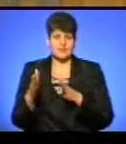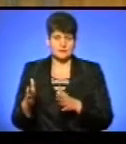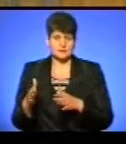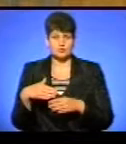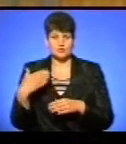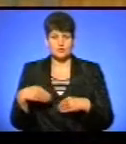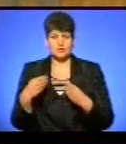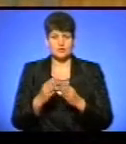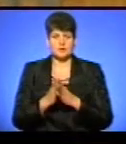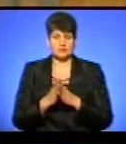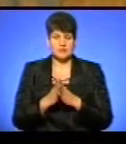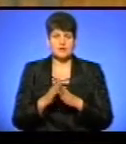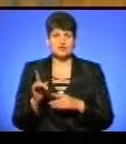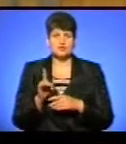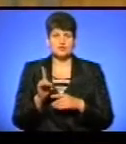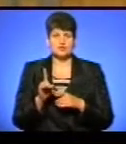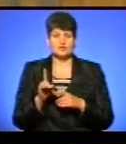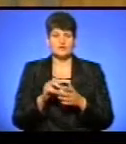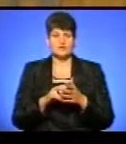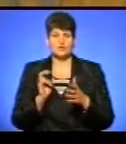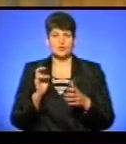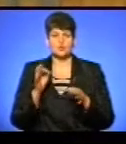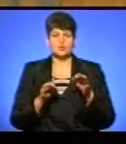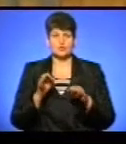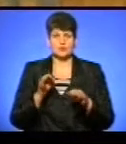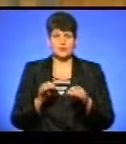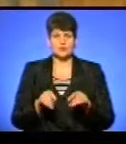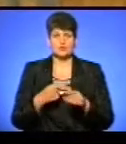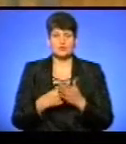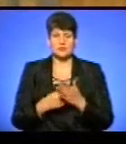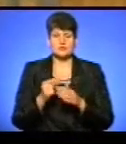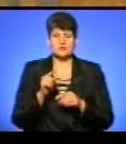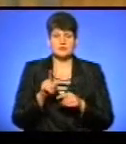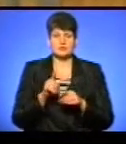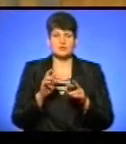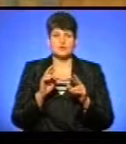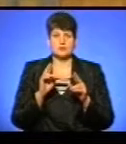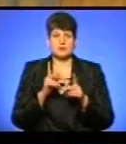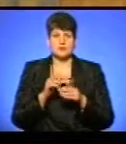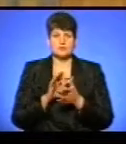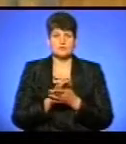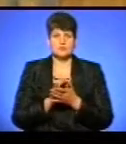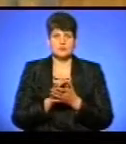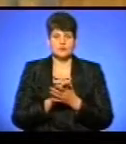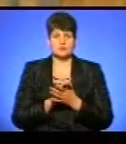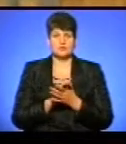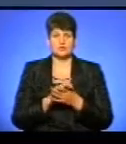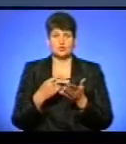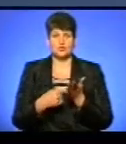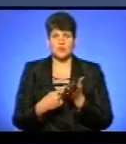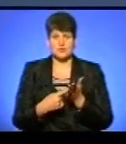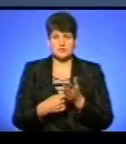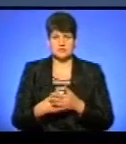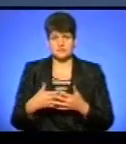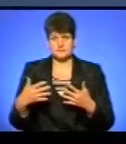щодо відводу судді, мотивуючи тим, що вони належним чином не ознайомлені з речовими доказами.